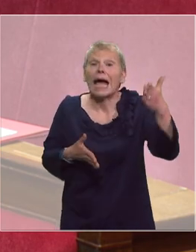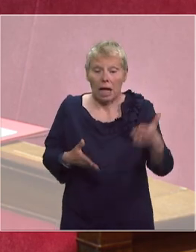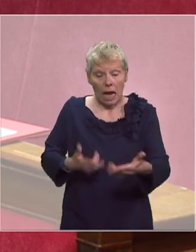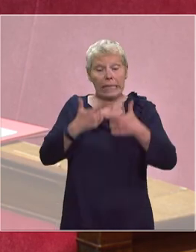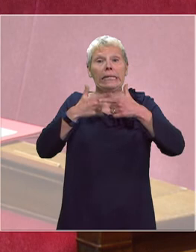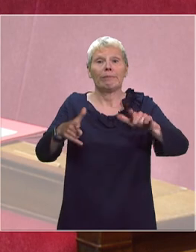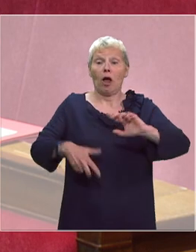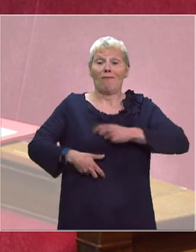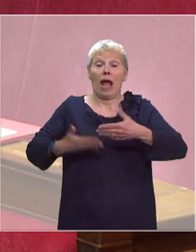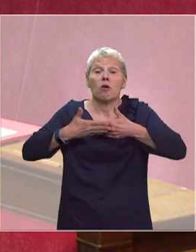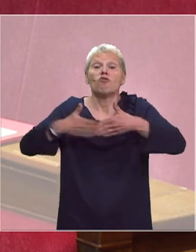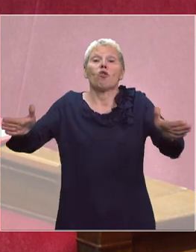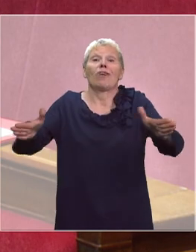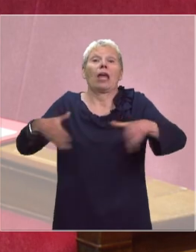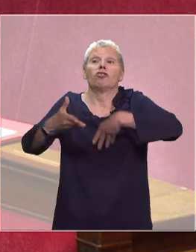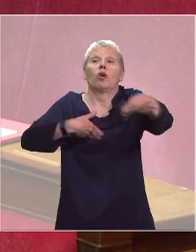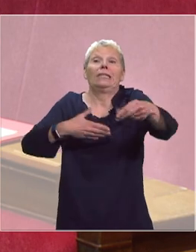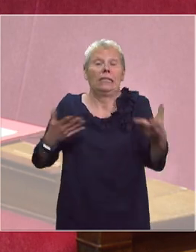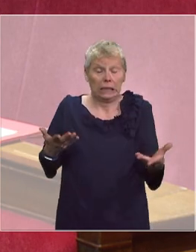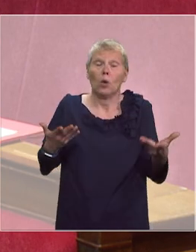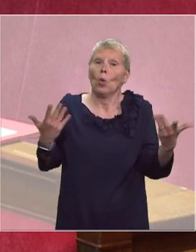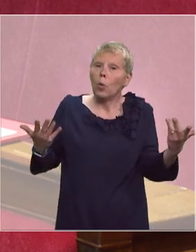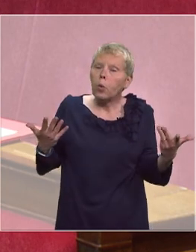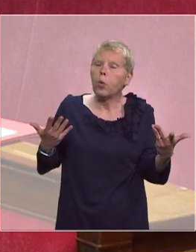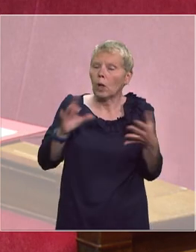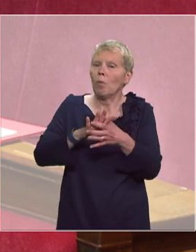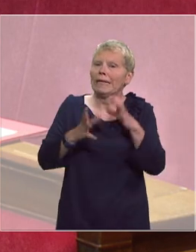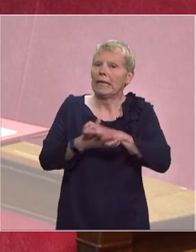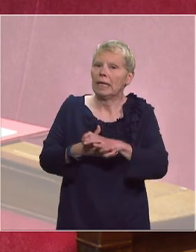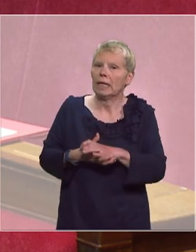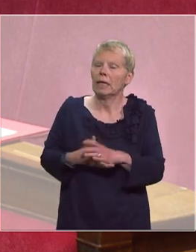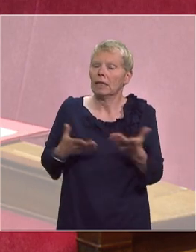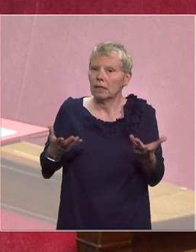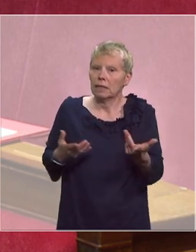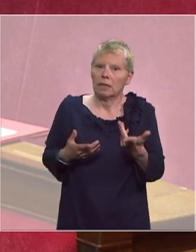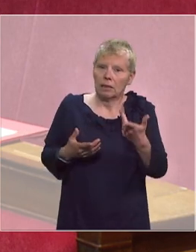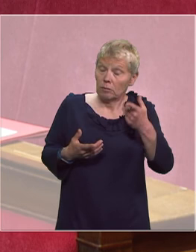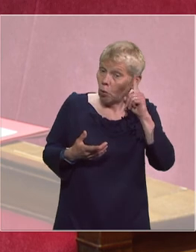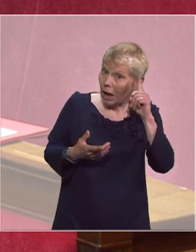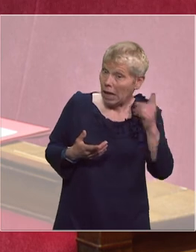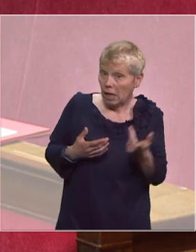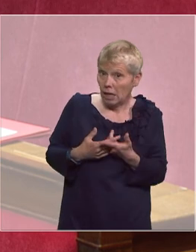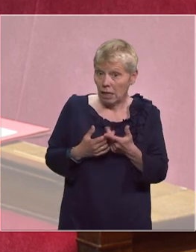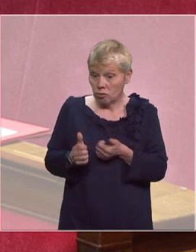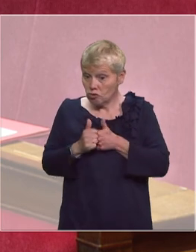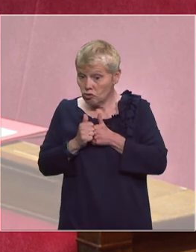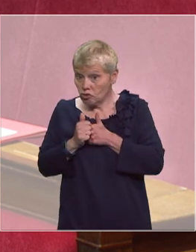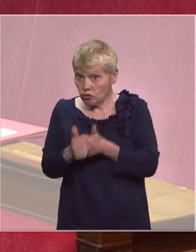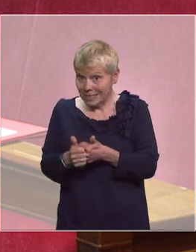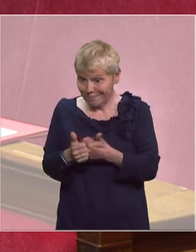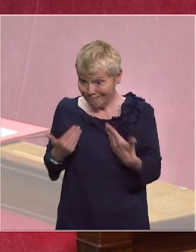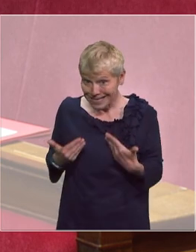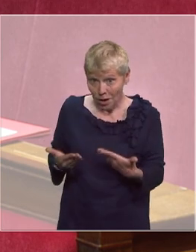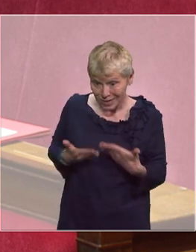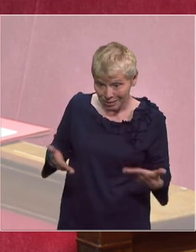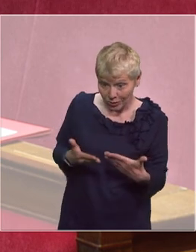Beaucoup. Elles sont compliquées parce que pour beaucoup d'entre elles, elles tiennent à des éléments dont nous ne disposons